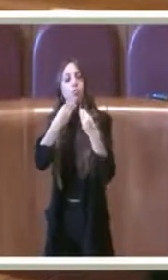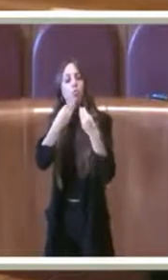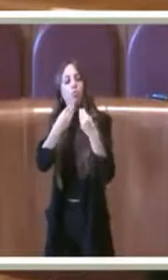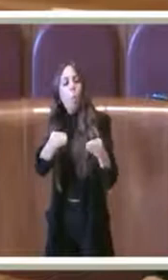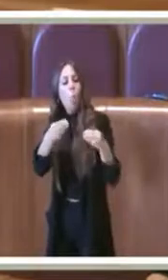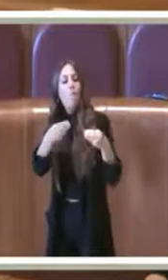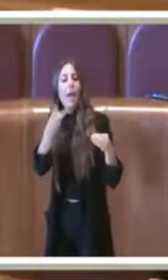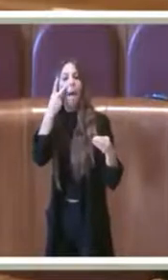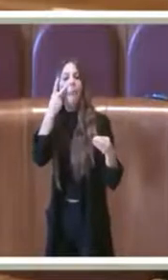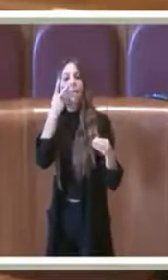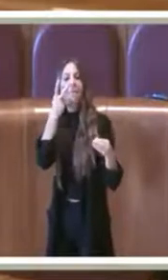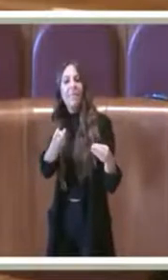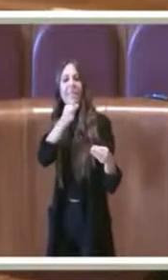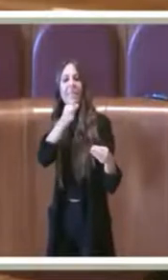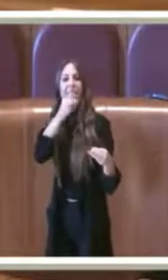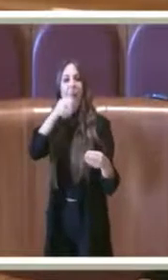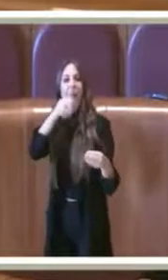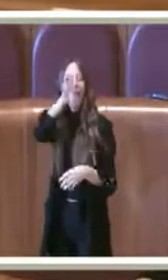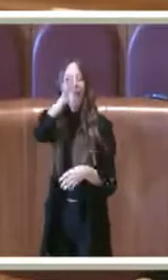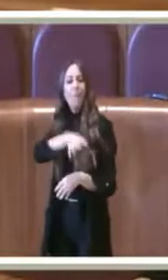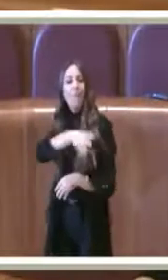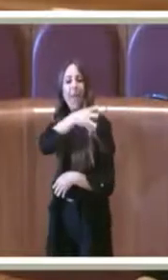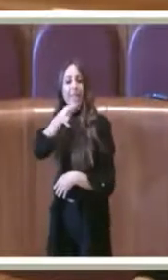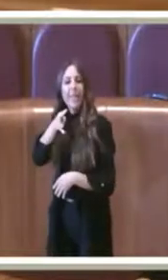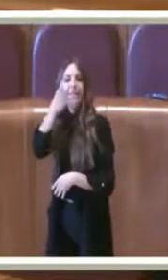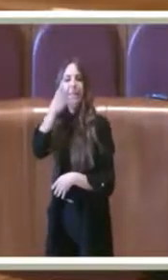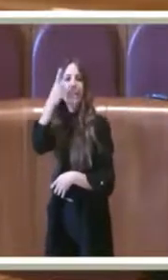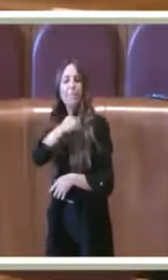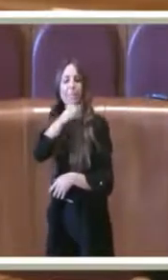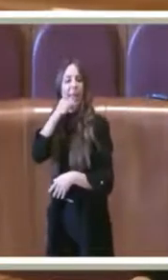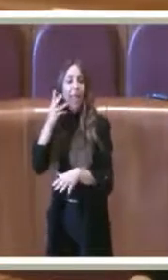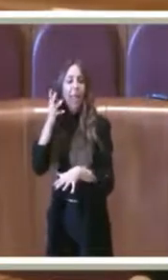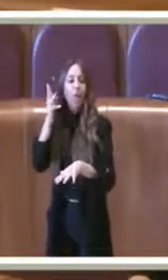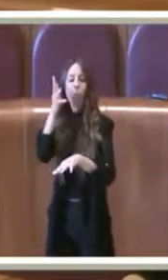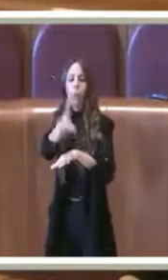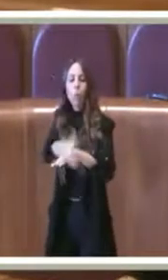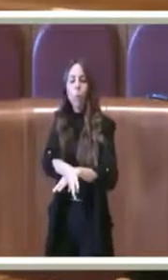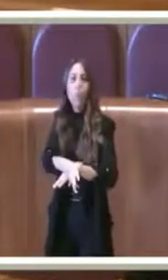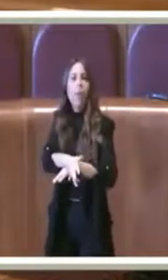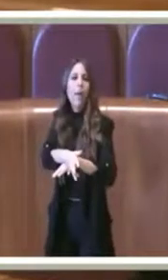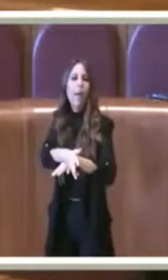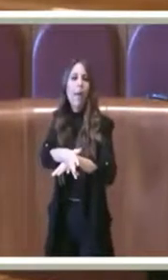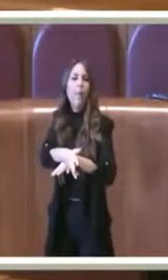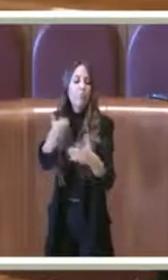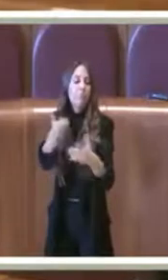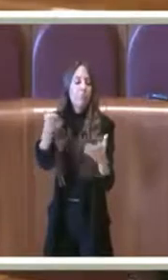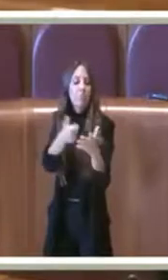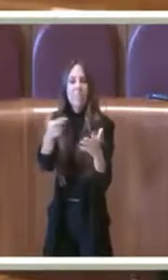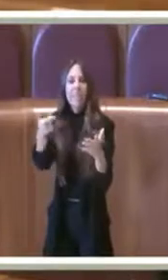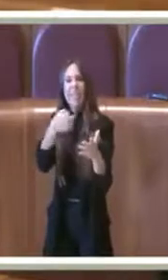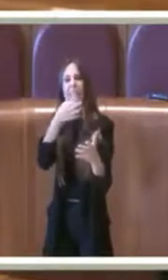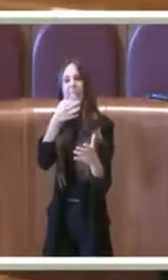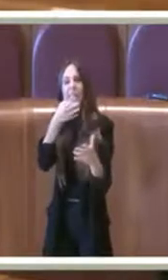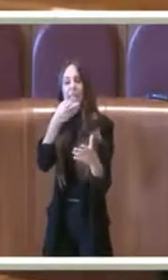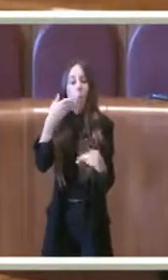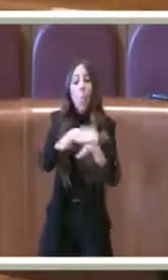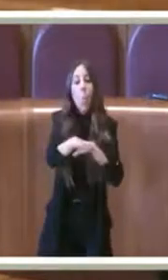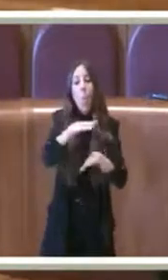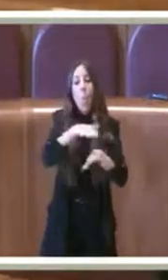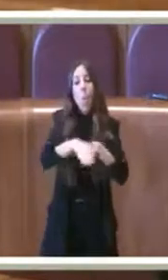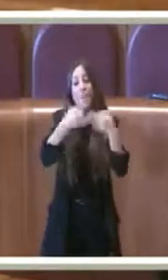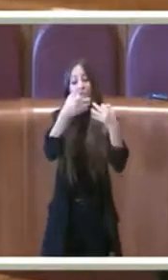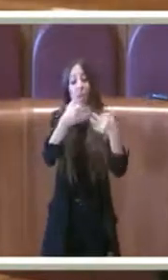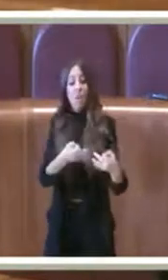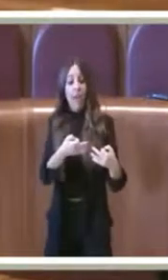è uno strumento di pianificazione per poter introdurre delle cose importanti, ovvero la fruibilità e insicurezza dei